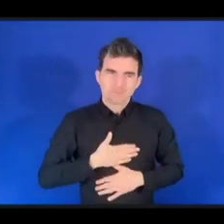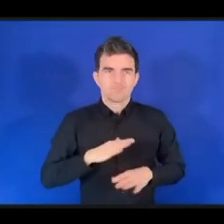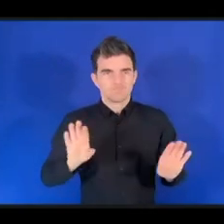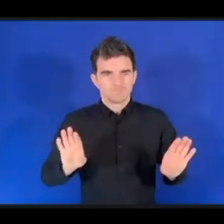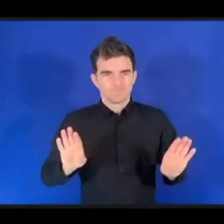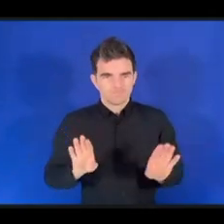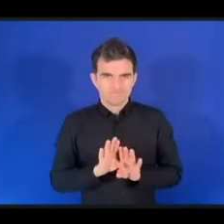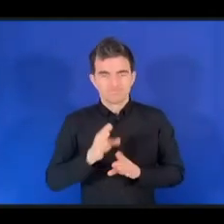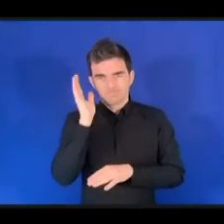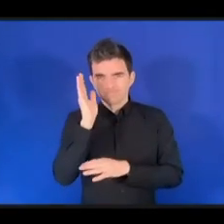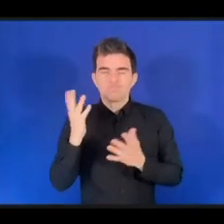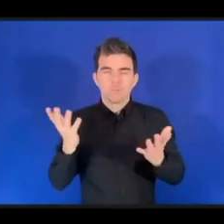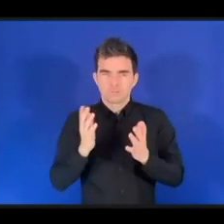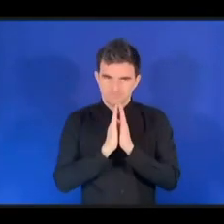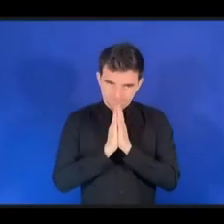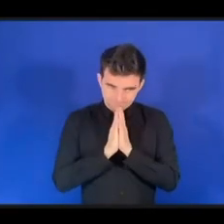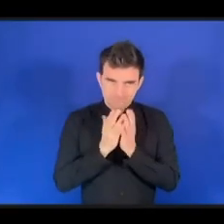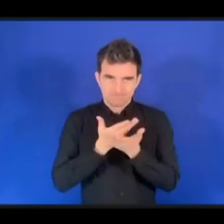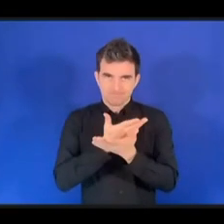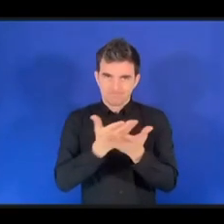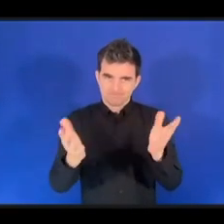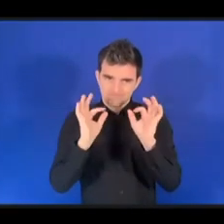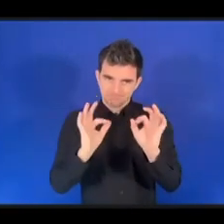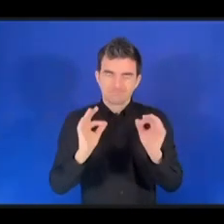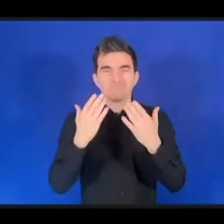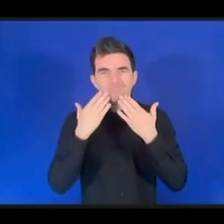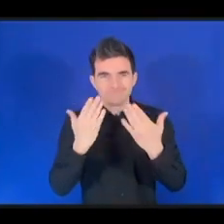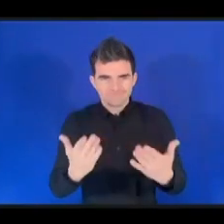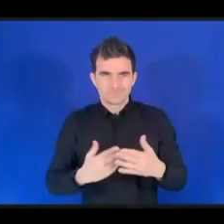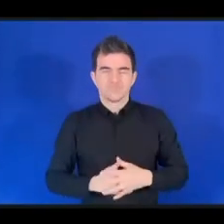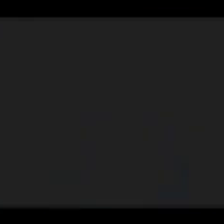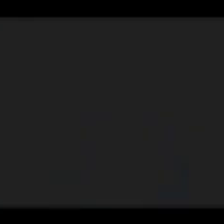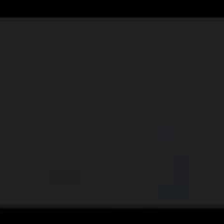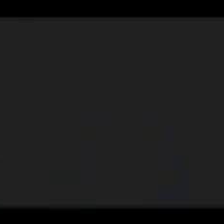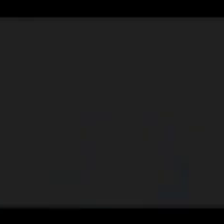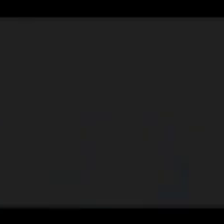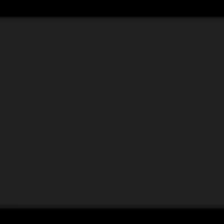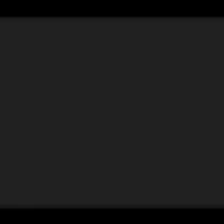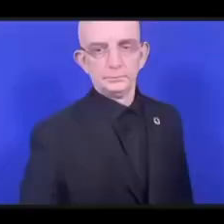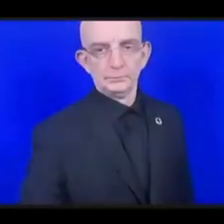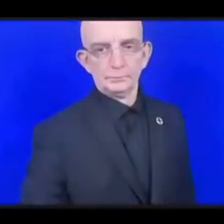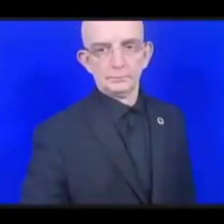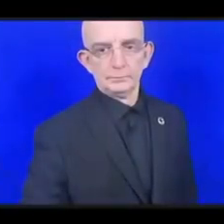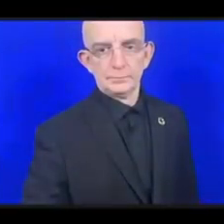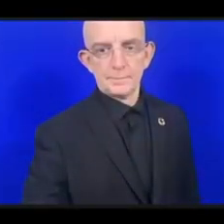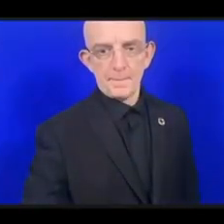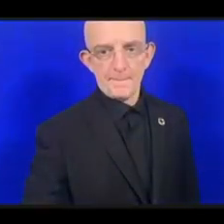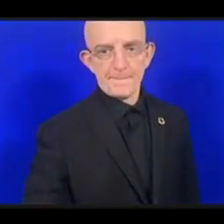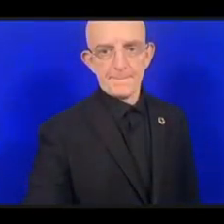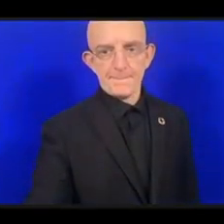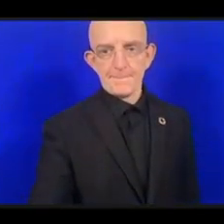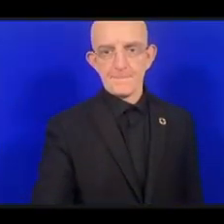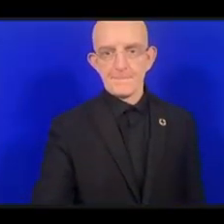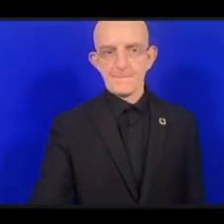заключение хочу пожелать всем присутствующим всего наилучшего. Спасибо, господин Кадакава.